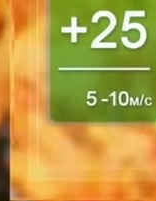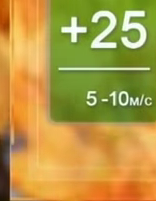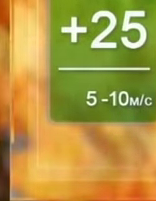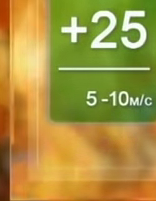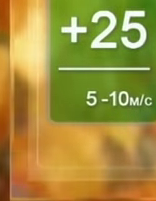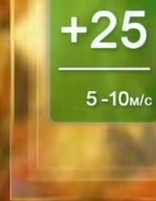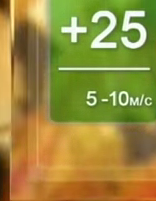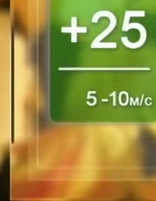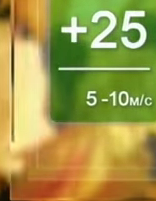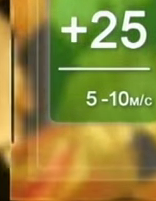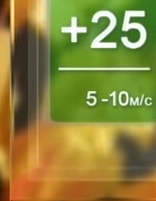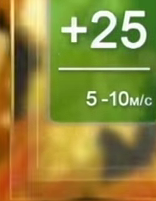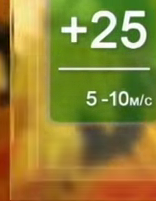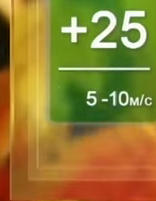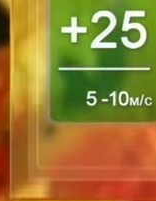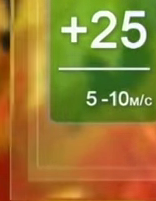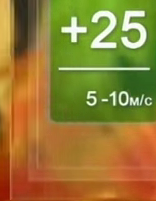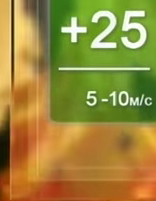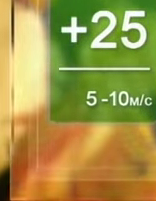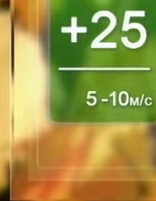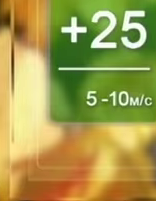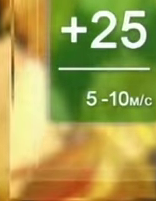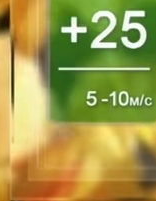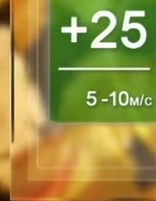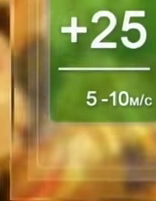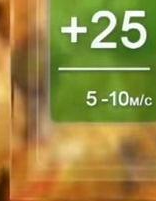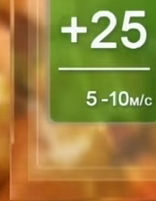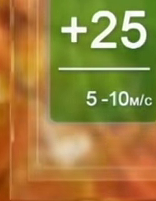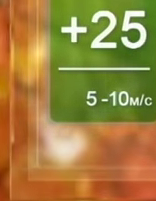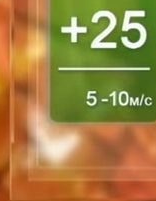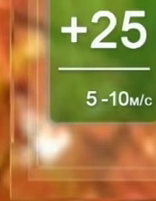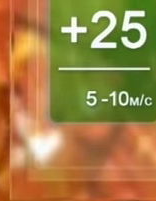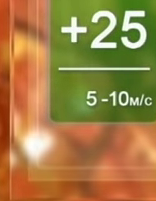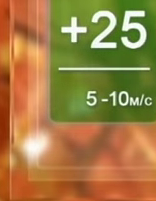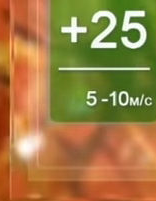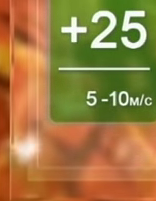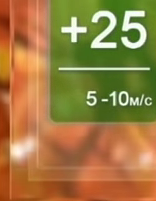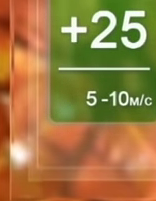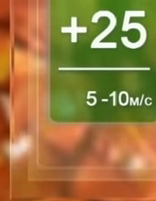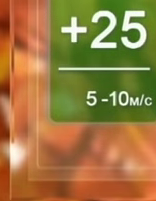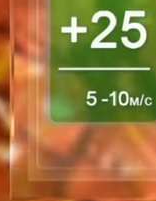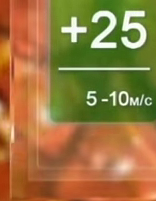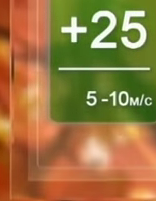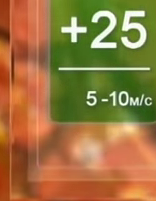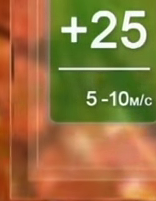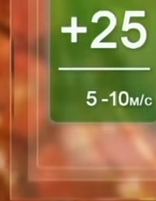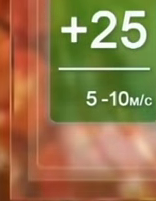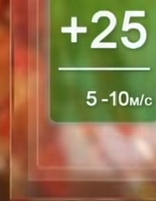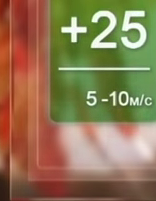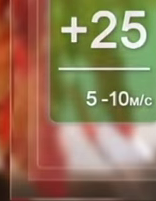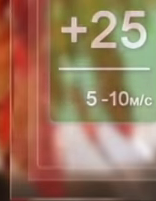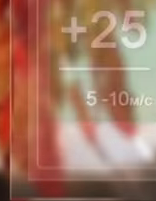У Хмельницькому вночі повітря прогріється до 15-17 градусів, в день стовпчики термометрів покаже 25-27 градусів із